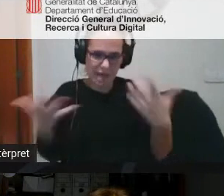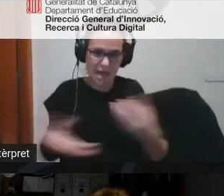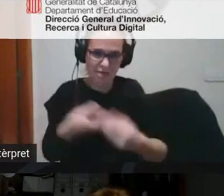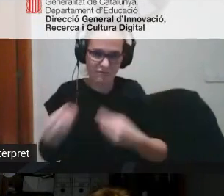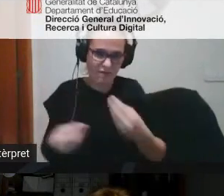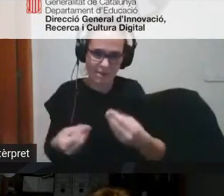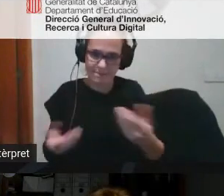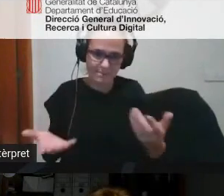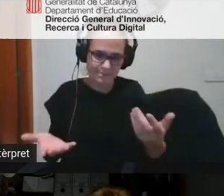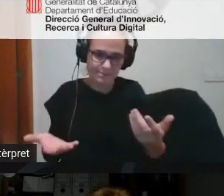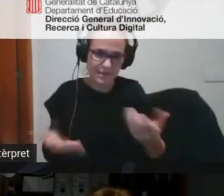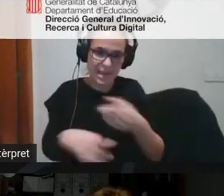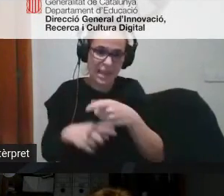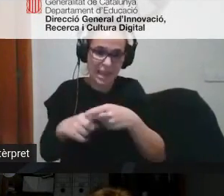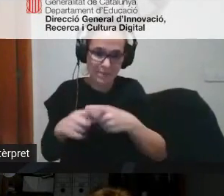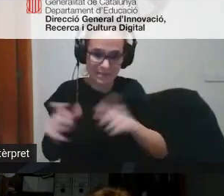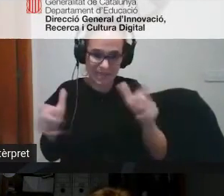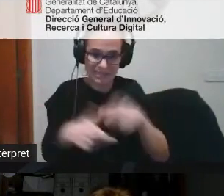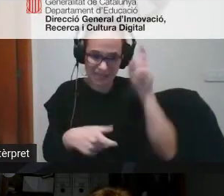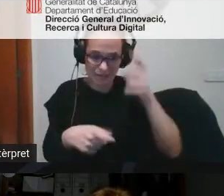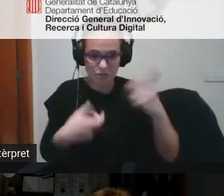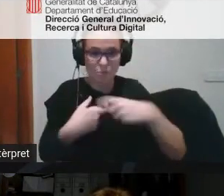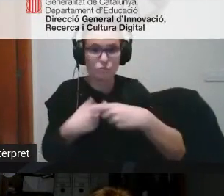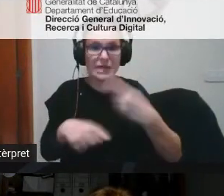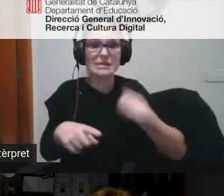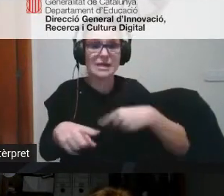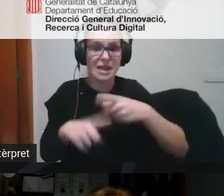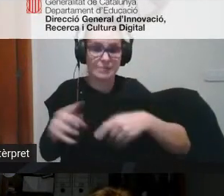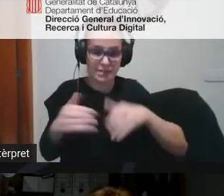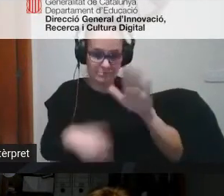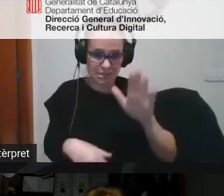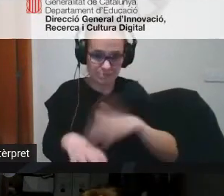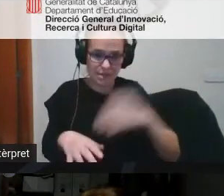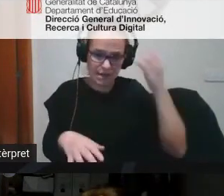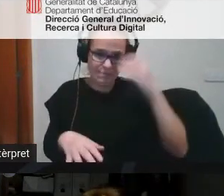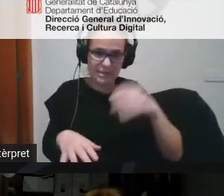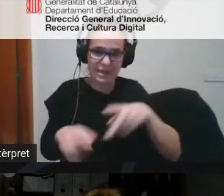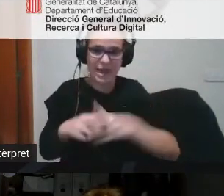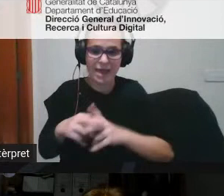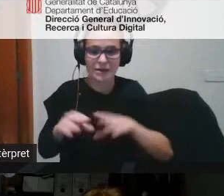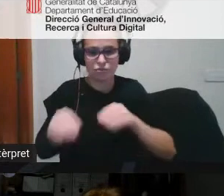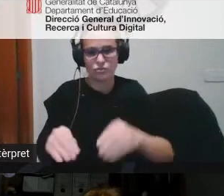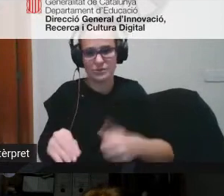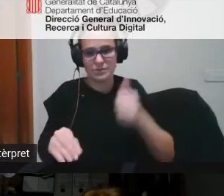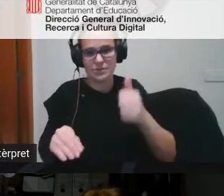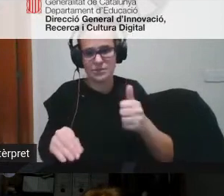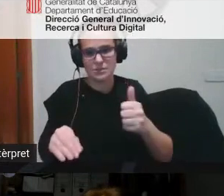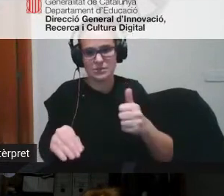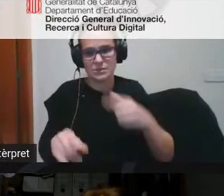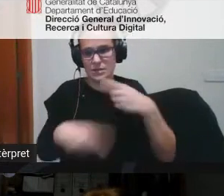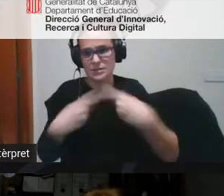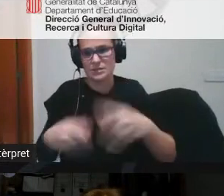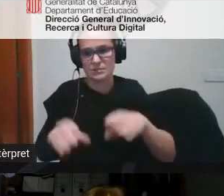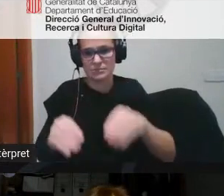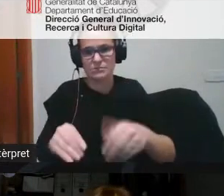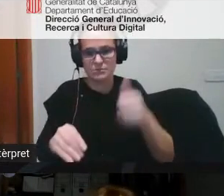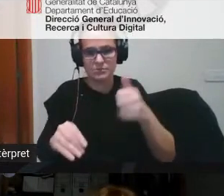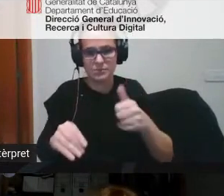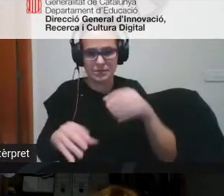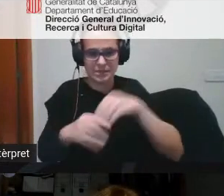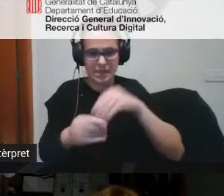tenim la meitat del claustre apuntat per aprendre a fer servir les eines que utilitzem més habitualment en el centre